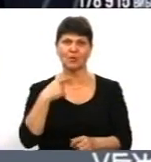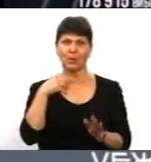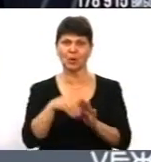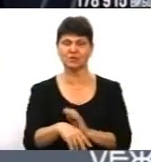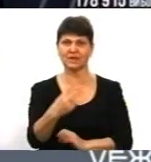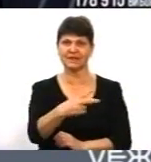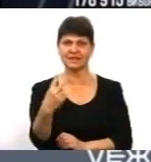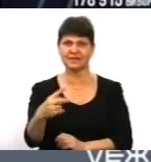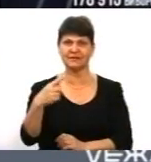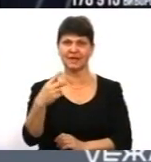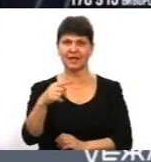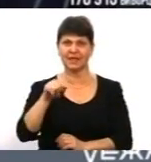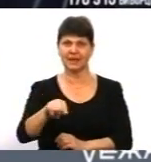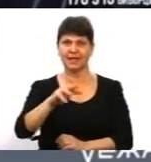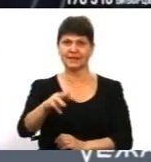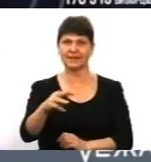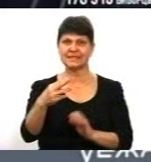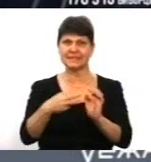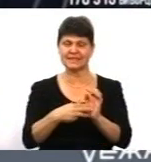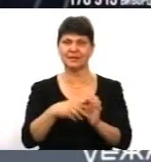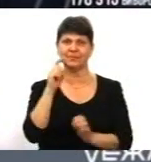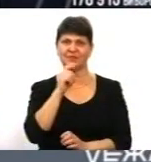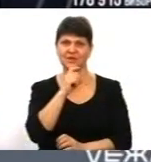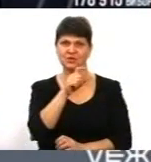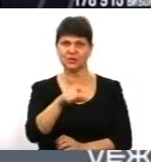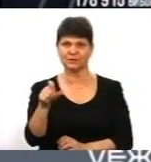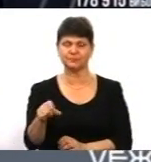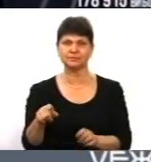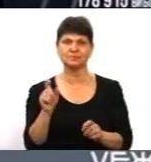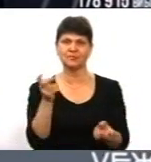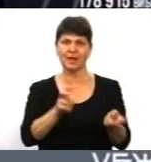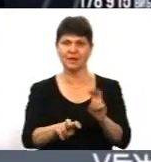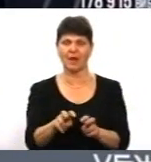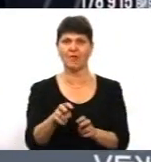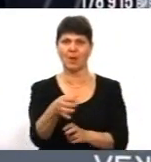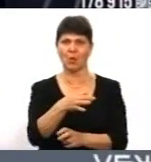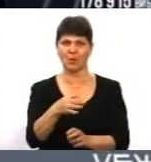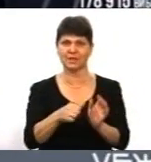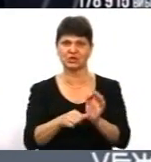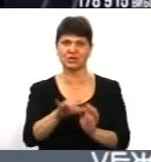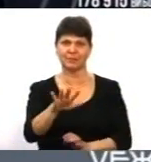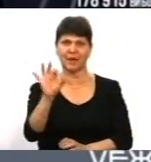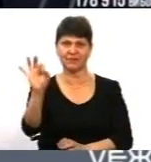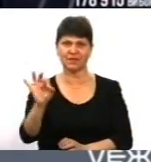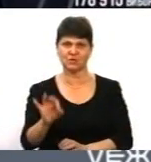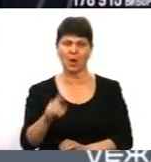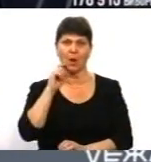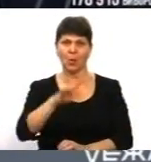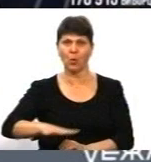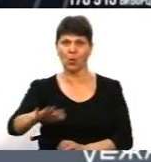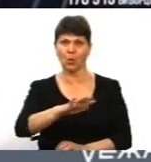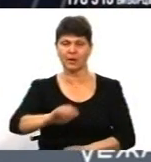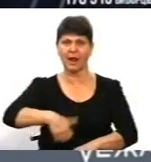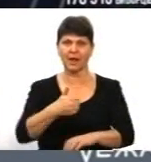,37% жителів Вінниччини. Явка по області склала 65%. По Україні лідер перегонів